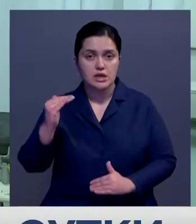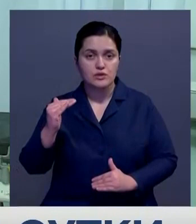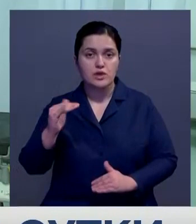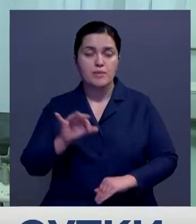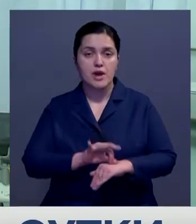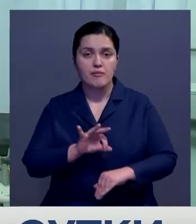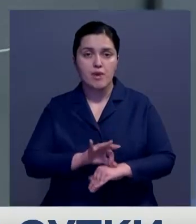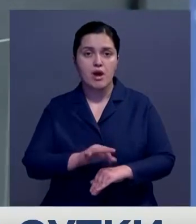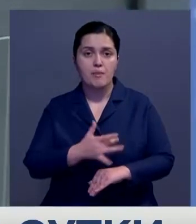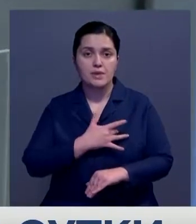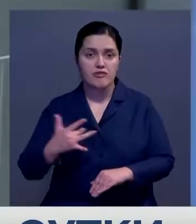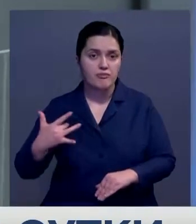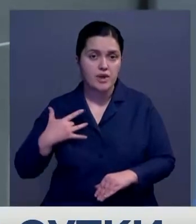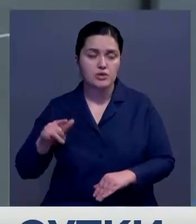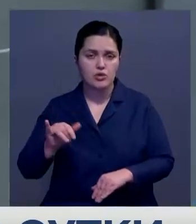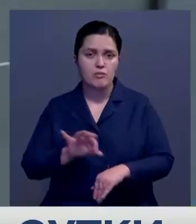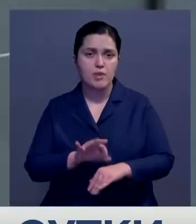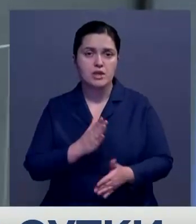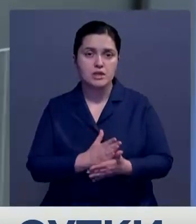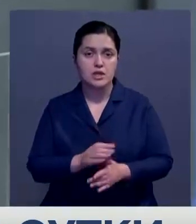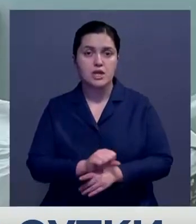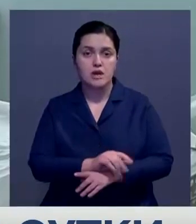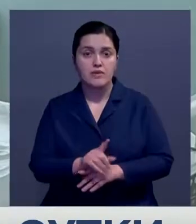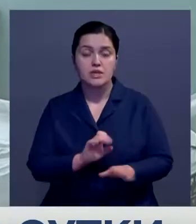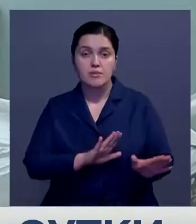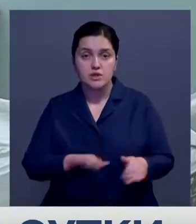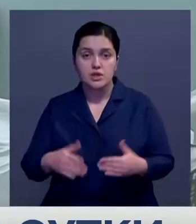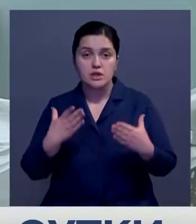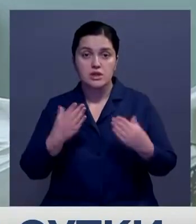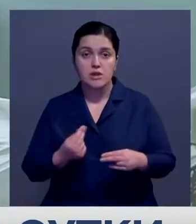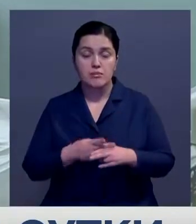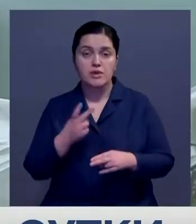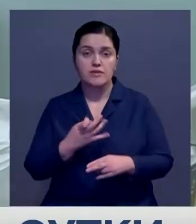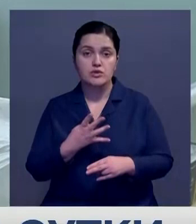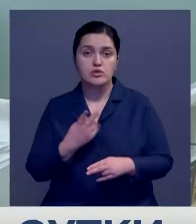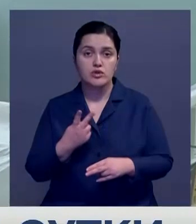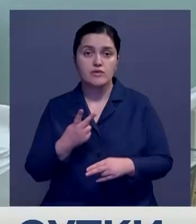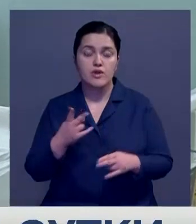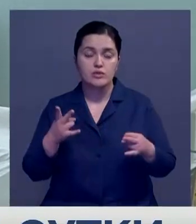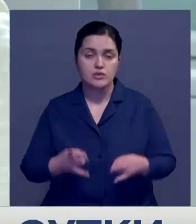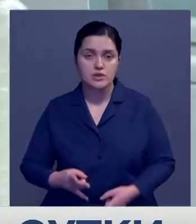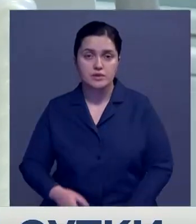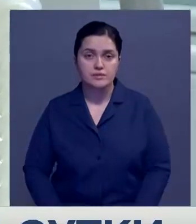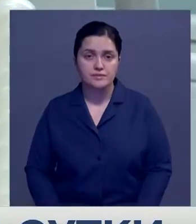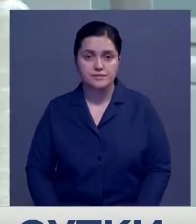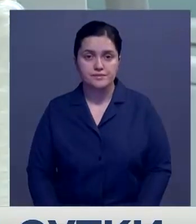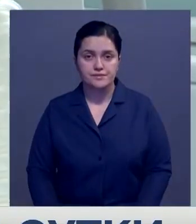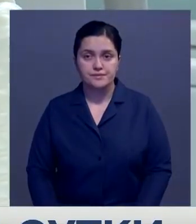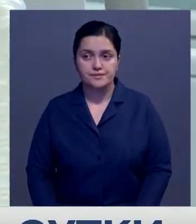Скачок заболевания пневмонией с признаками коронавируса за прошедшие сутки зафиксированы 242 случая.